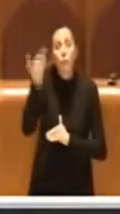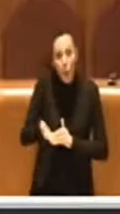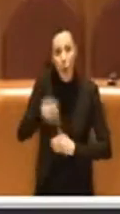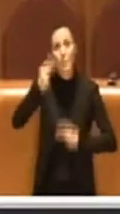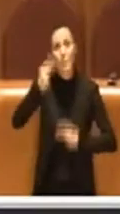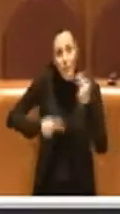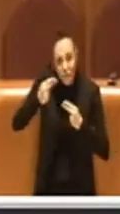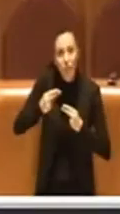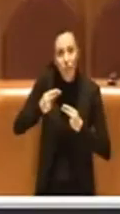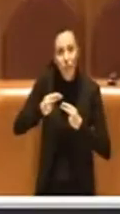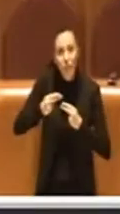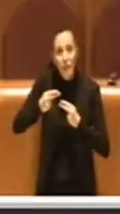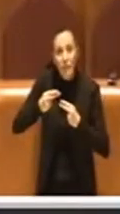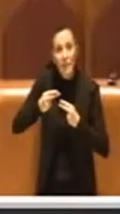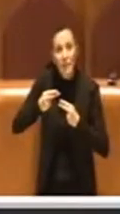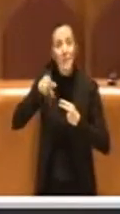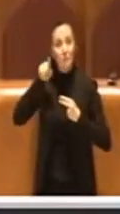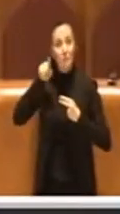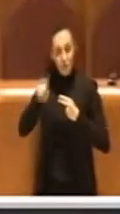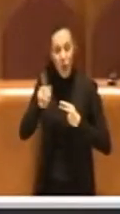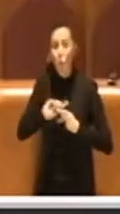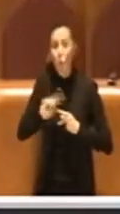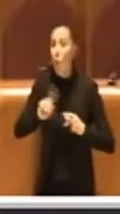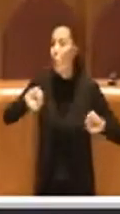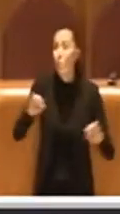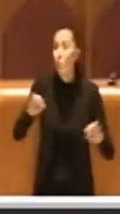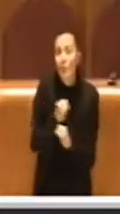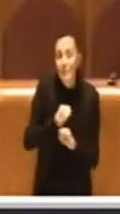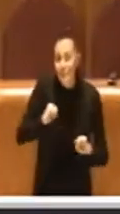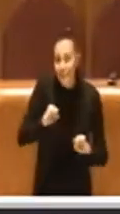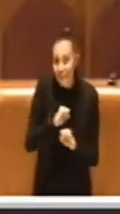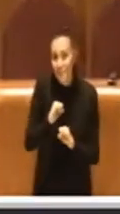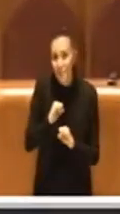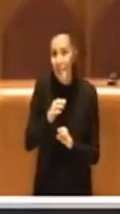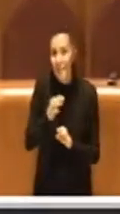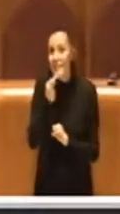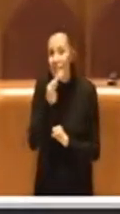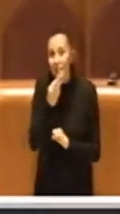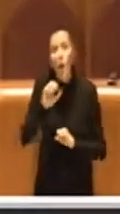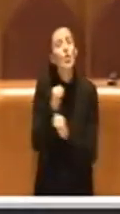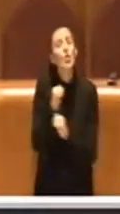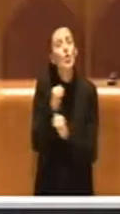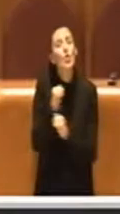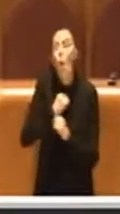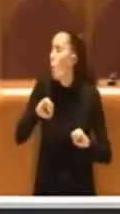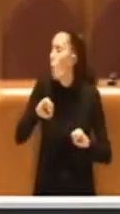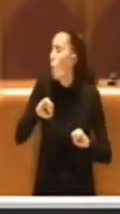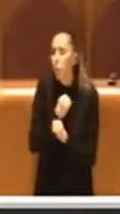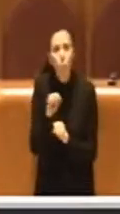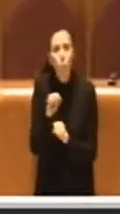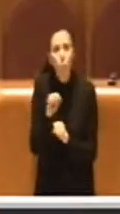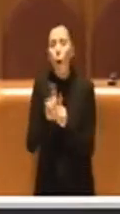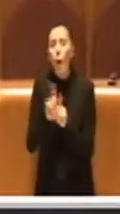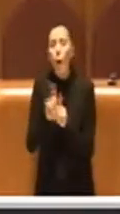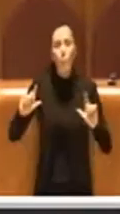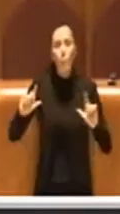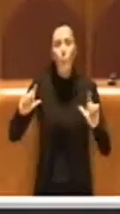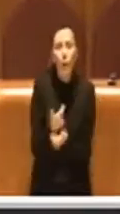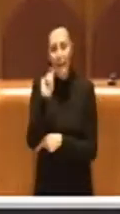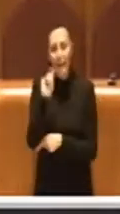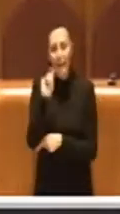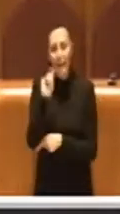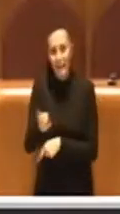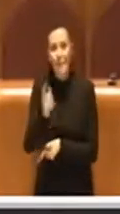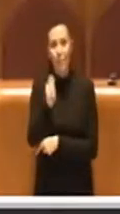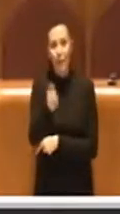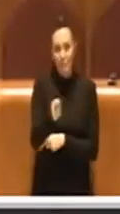funzione ricognitiva e non potendo in nessun caso impedire il pagamento del relativo debito. Ora, anche facendo un rapido